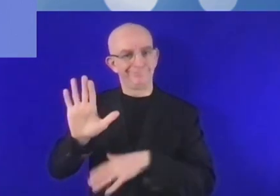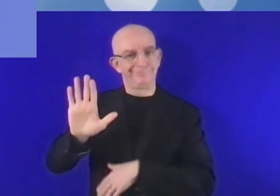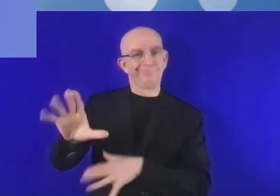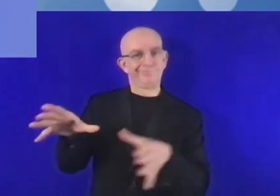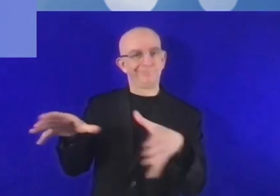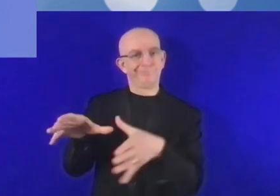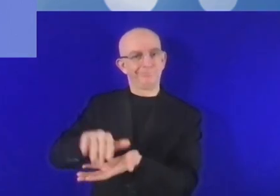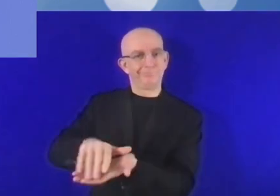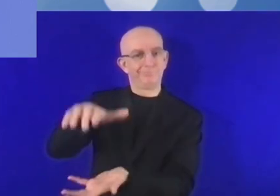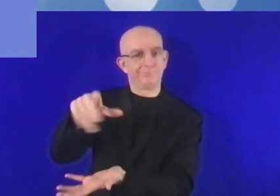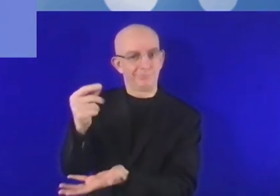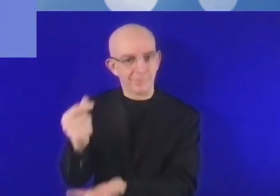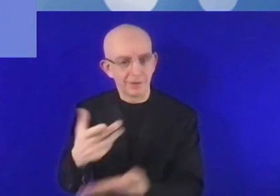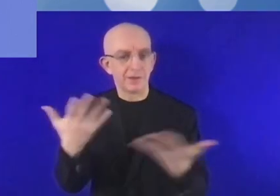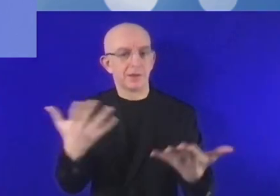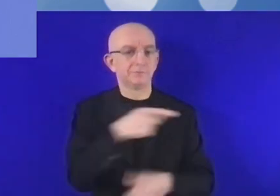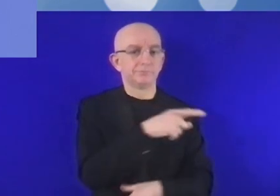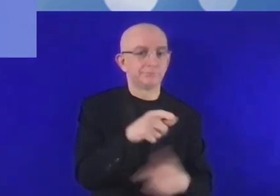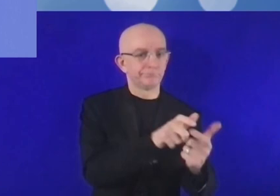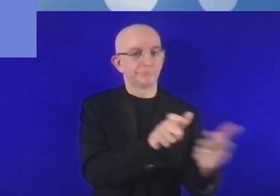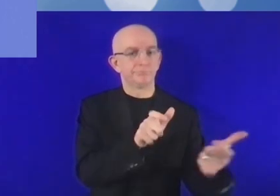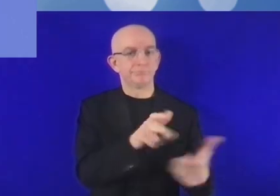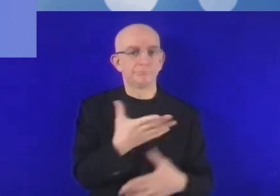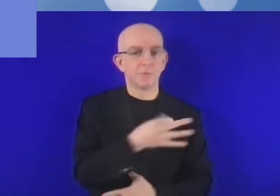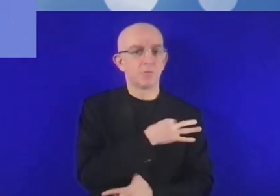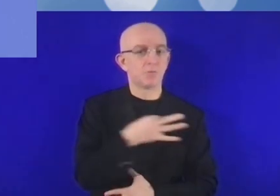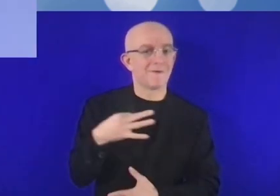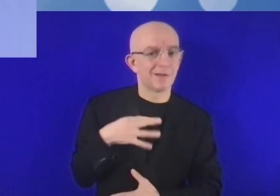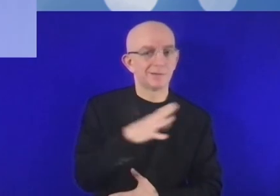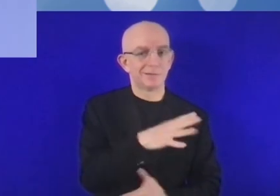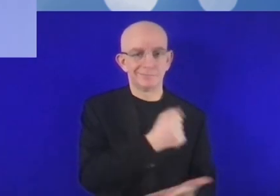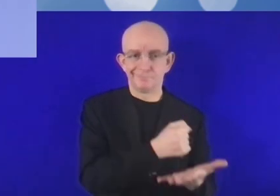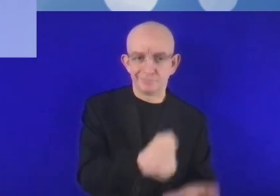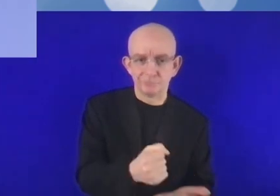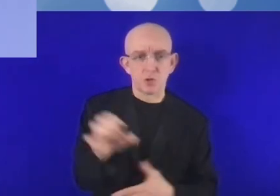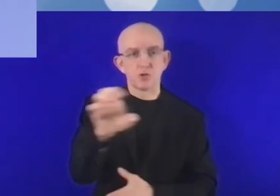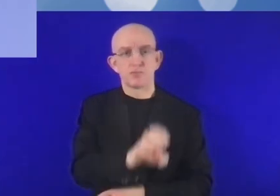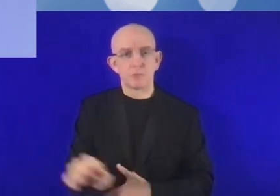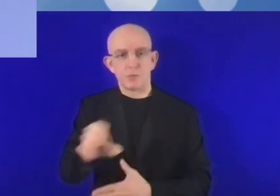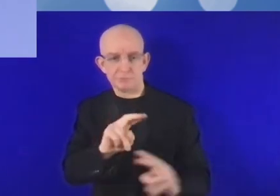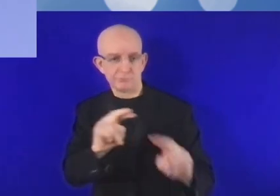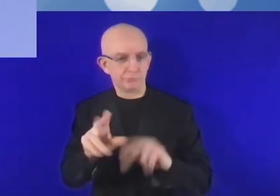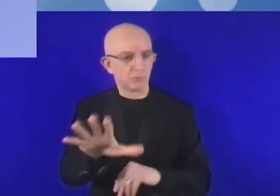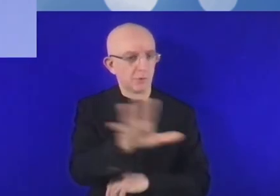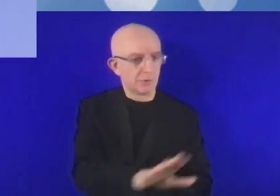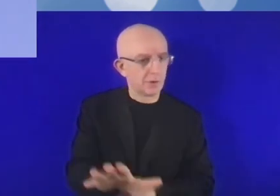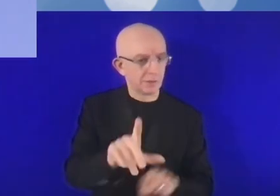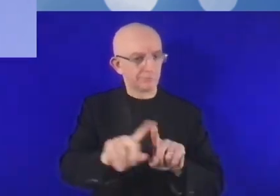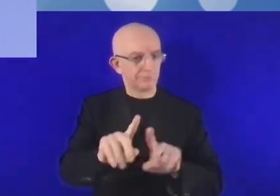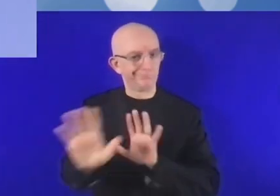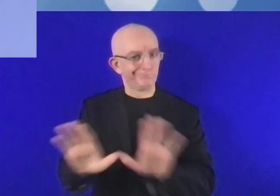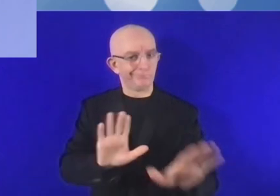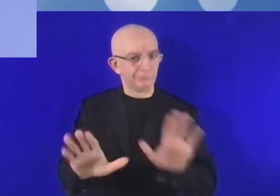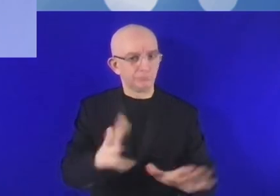des coopérations entre diverses parties prenantes à l'international ? Comment... J'aimerais avoir votre point de vue là-dessus. Nous allons commencer par vous,